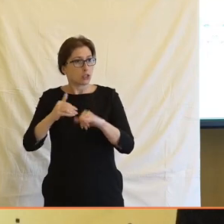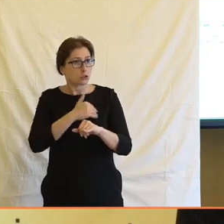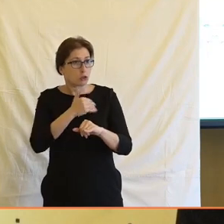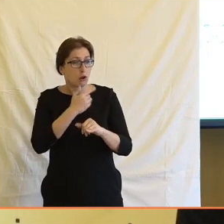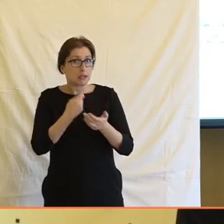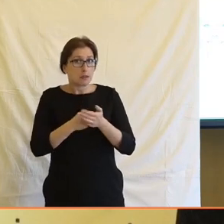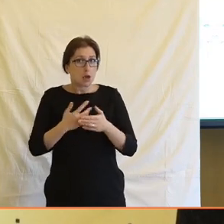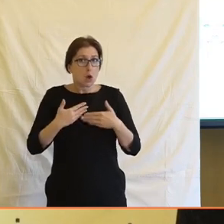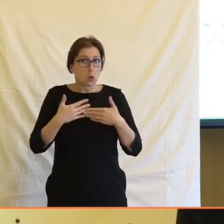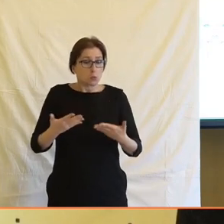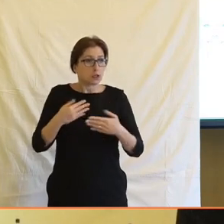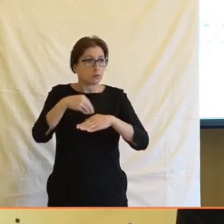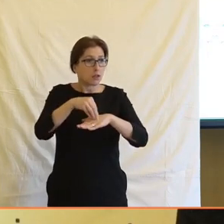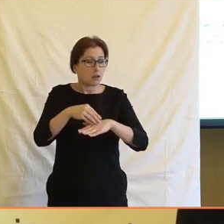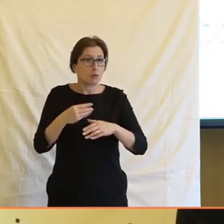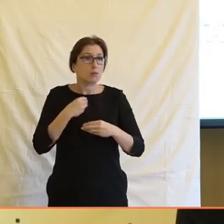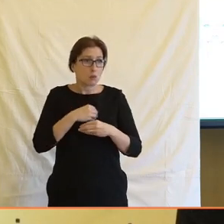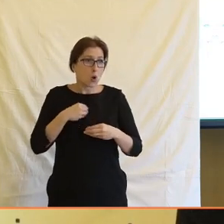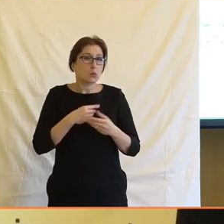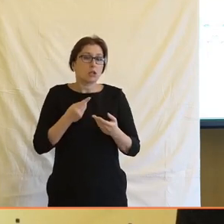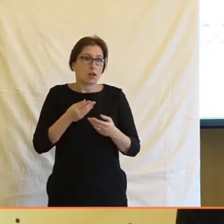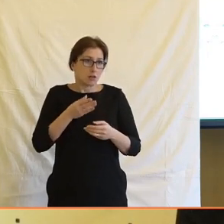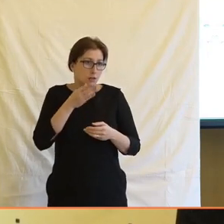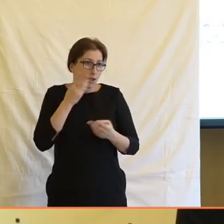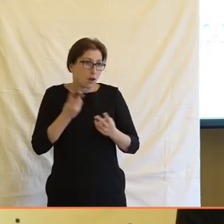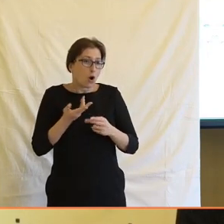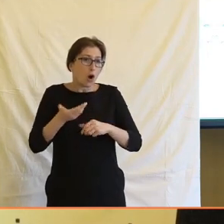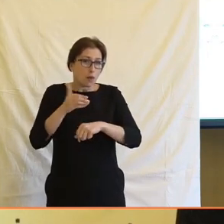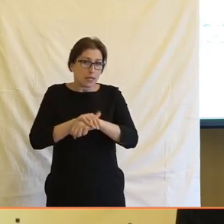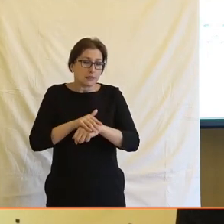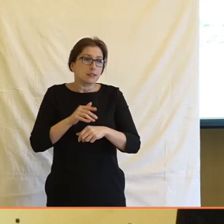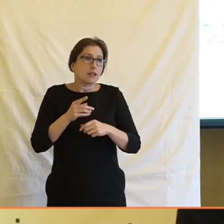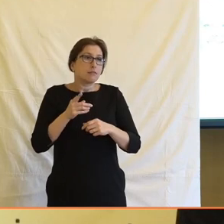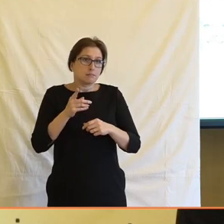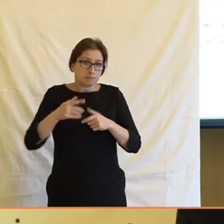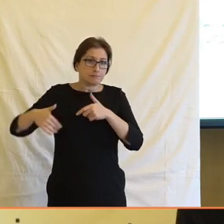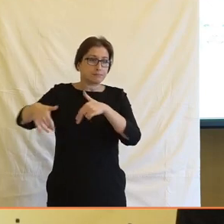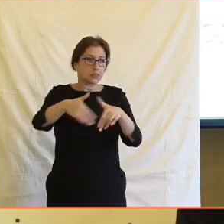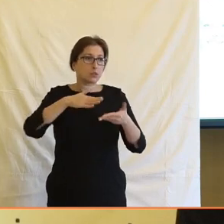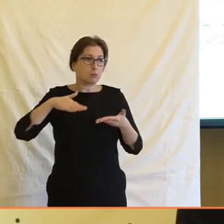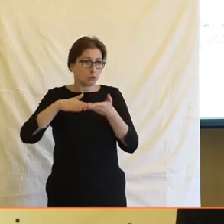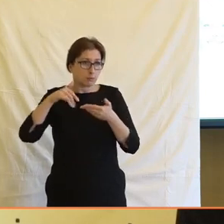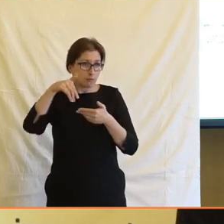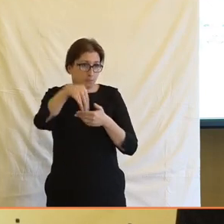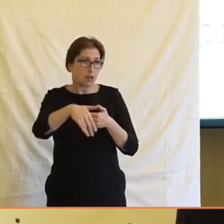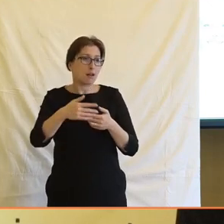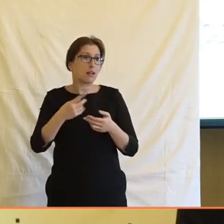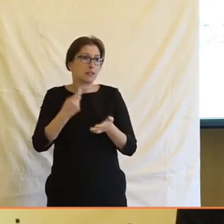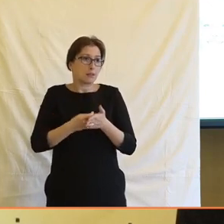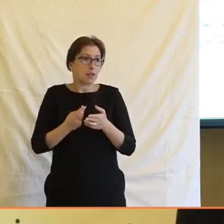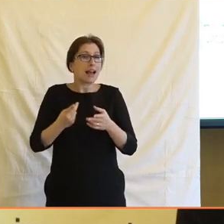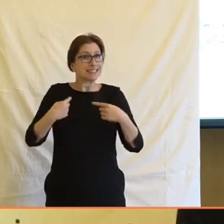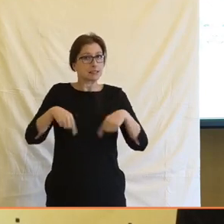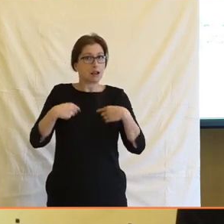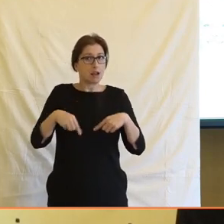Jinými slovy, já se domnívám, že to bohužel se fakt nevyhneme, tomu zobecnění, že to je něco, co v té společnosti je mnohem širší, nejde jenom o ten